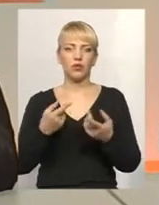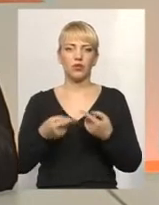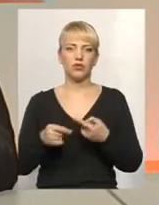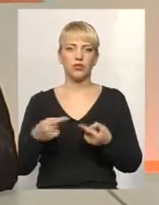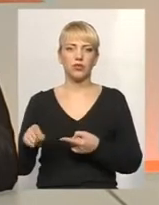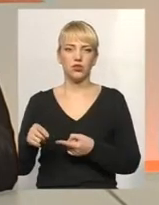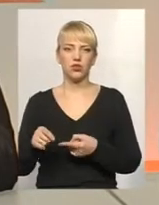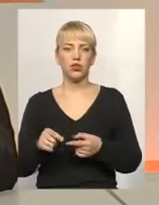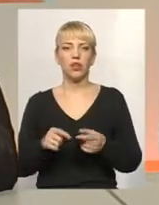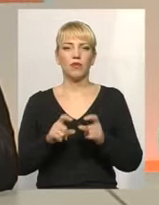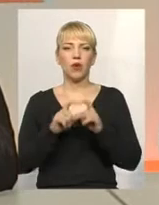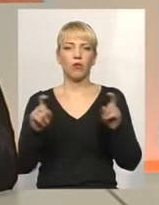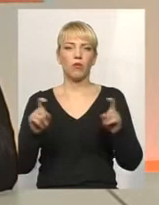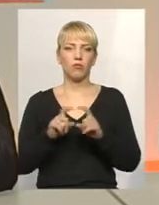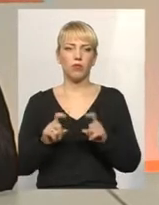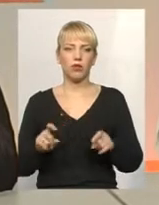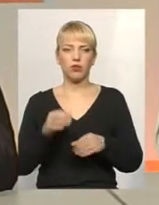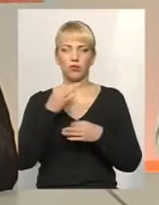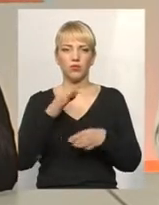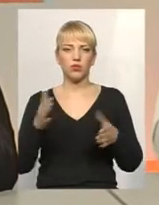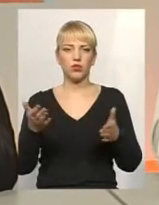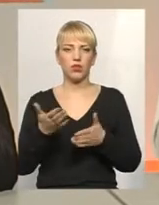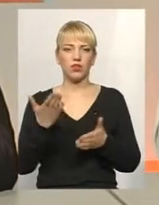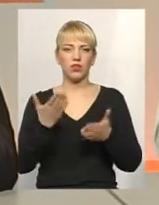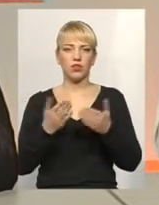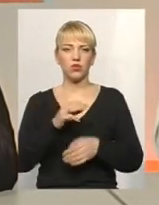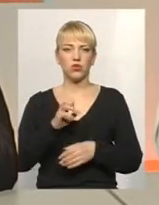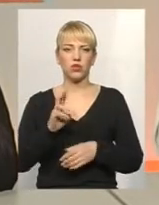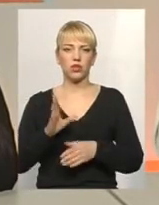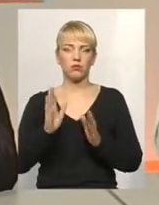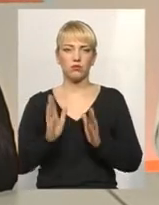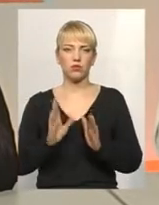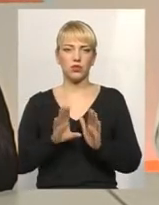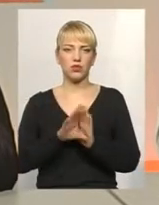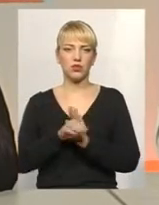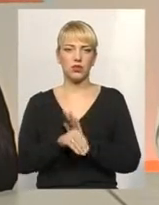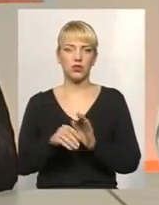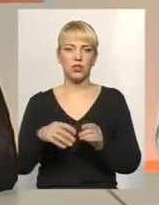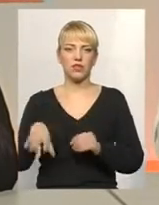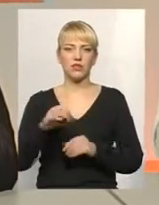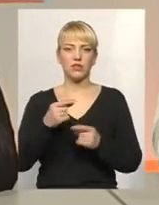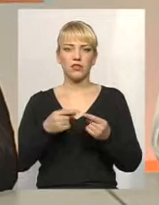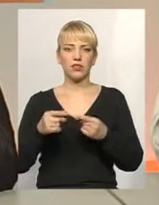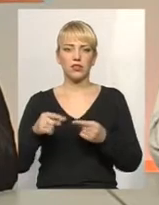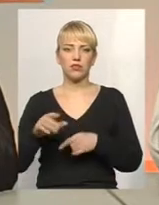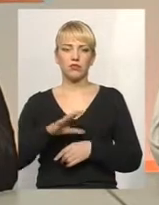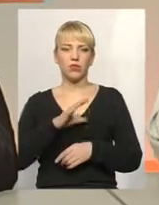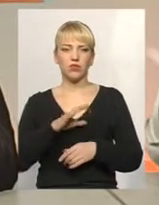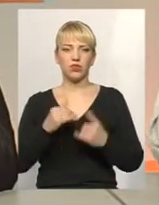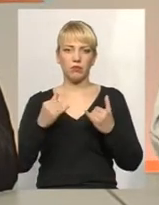компанії. Відповідно, якщо жек буде серед усіх інших бувших,